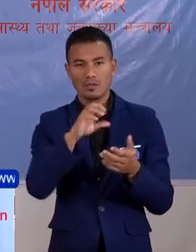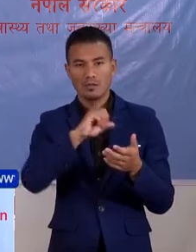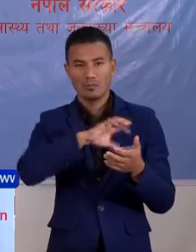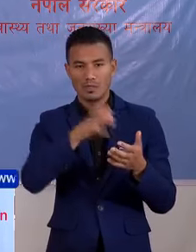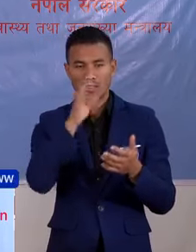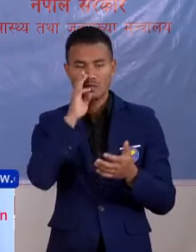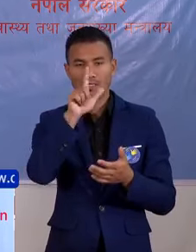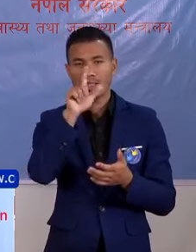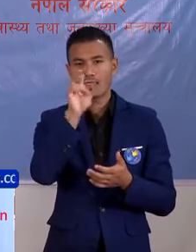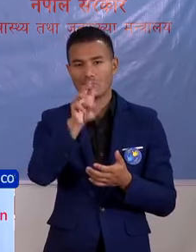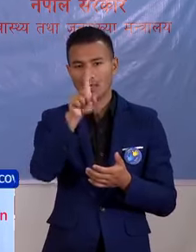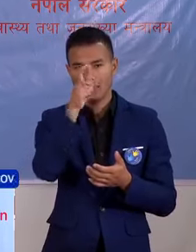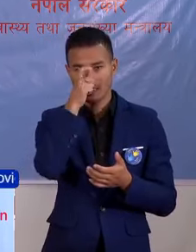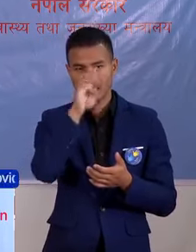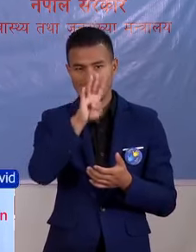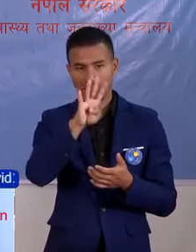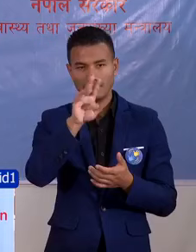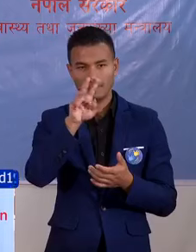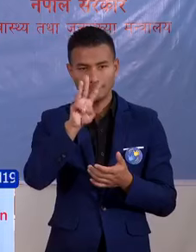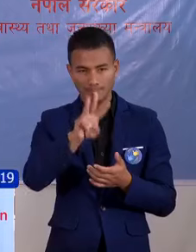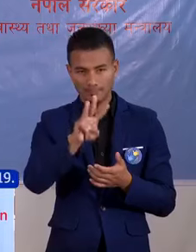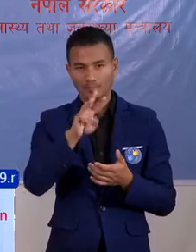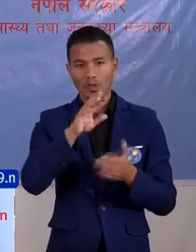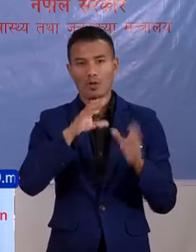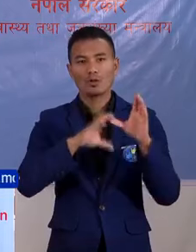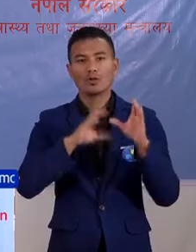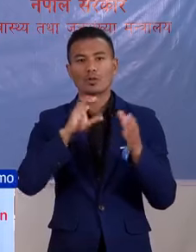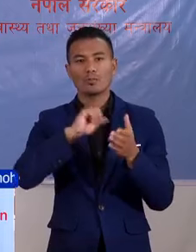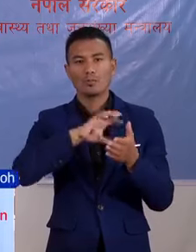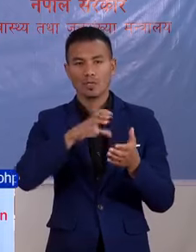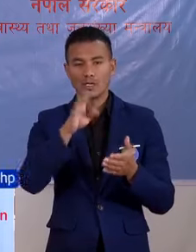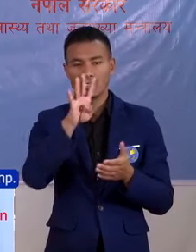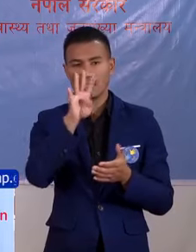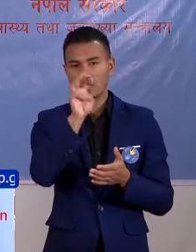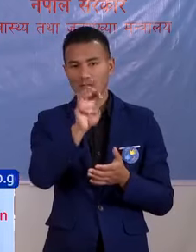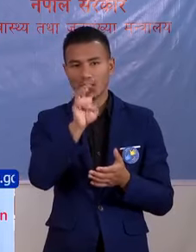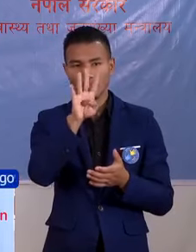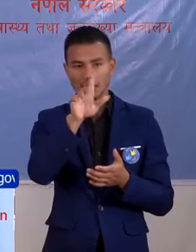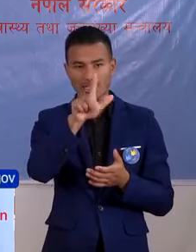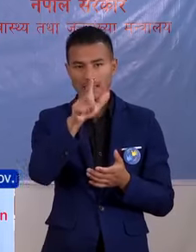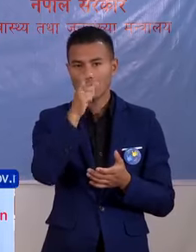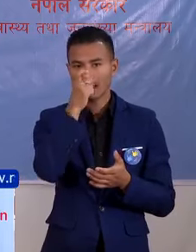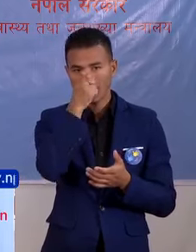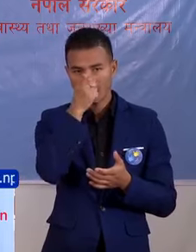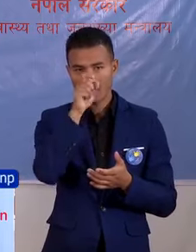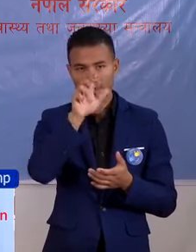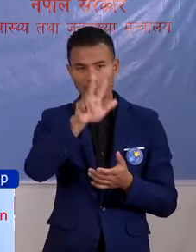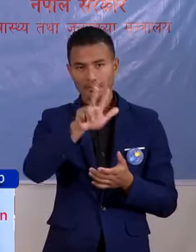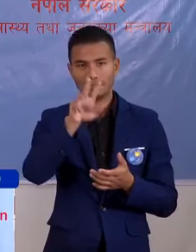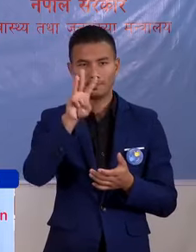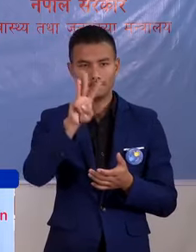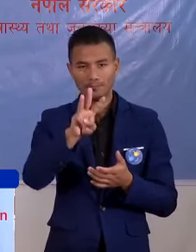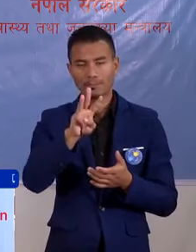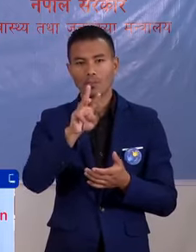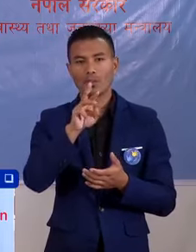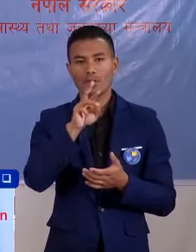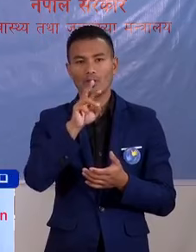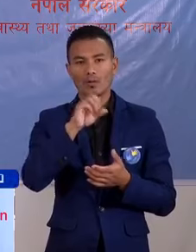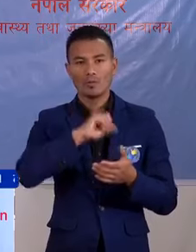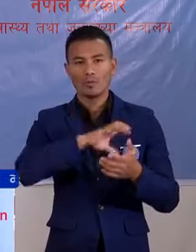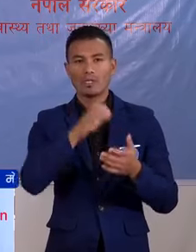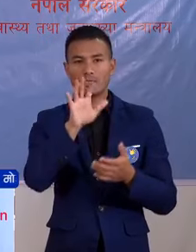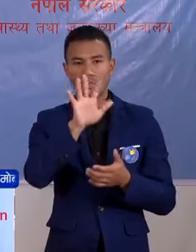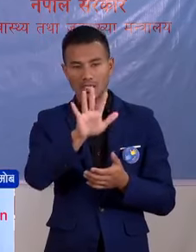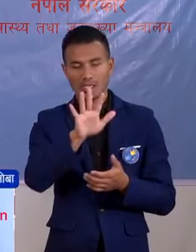प्रदेश मां 7,143, गंडकी प्रदेश मां 4,783, तेसे गरी